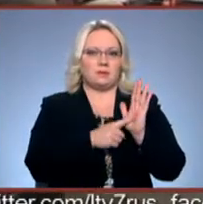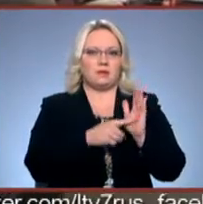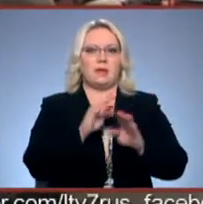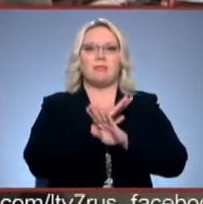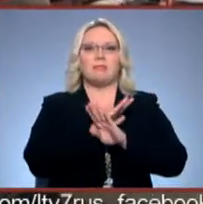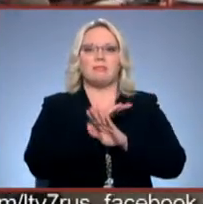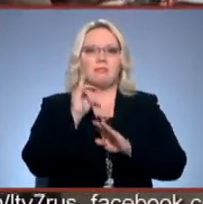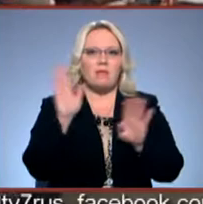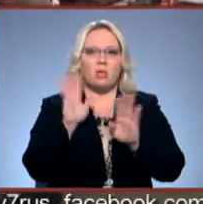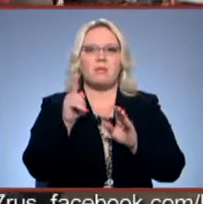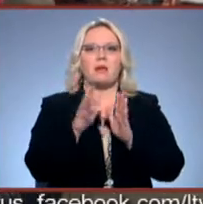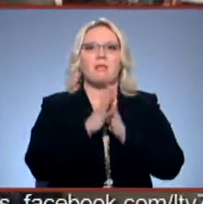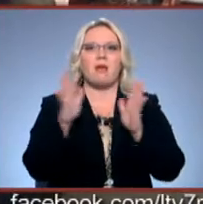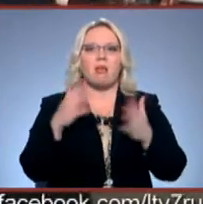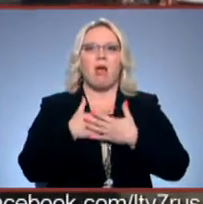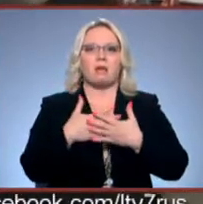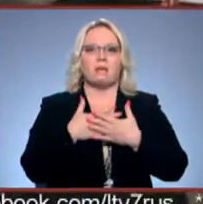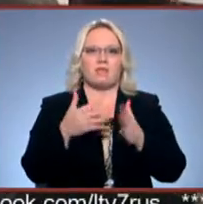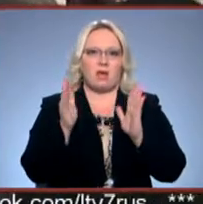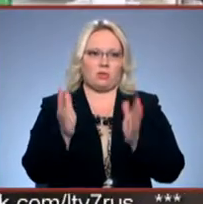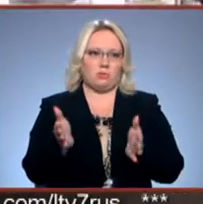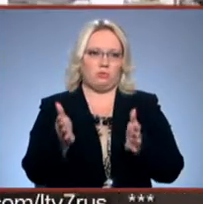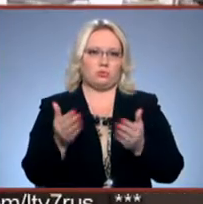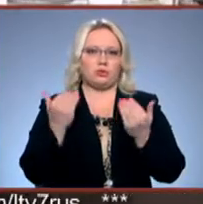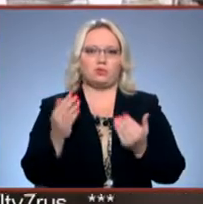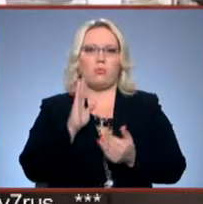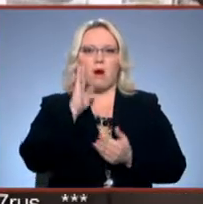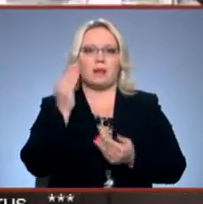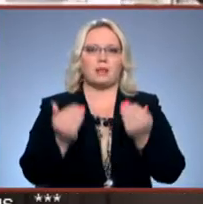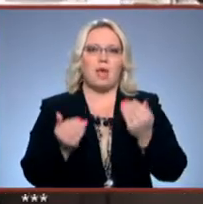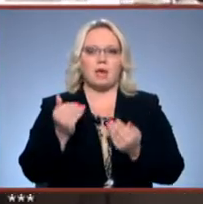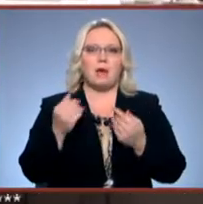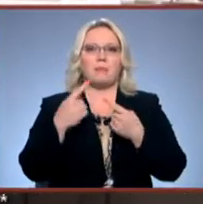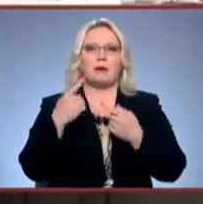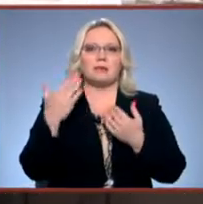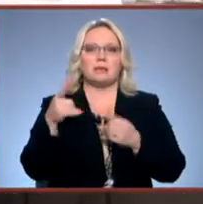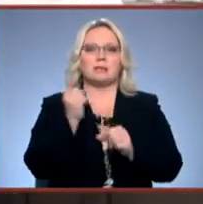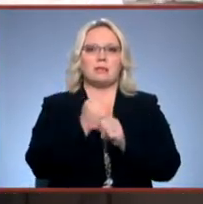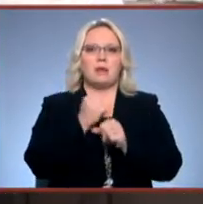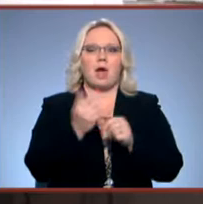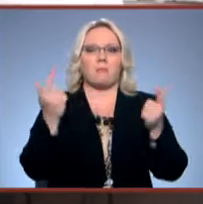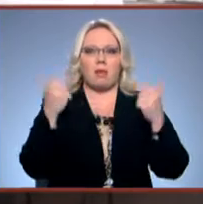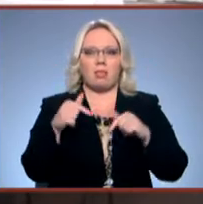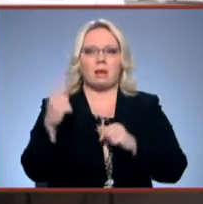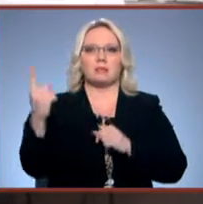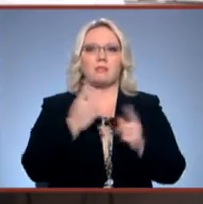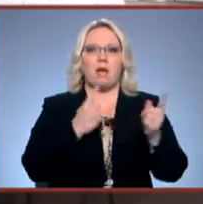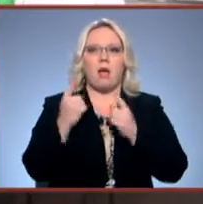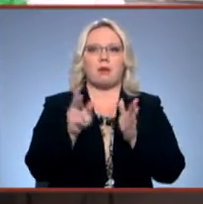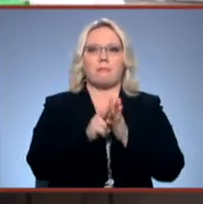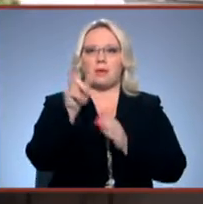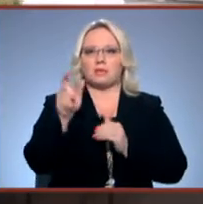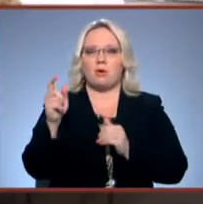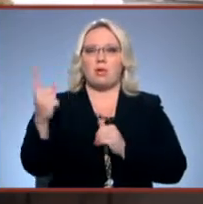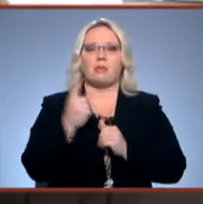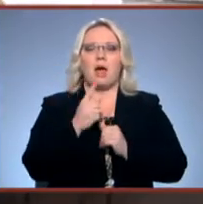nebija, nedomājām, ka tik liela aktivitāte būs. Šorīt laikam atsiem redzot, par cik tas ir darbalaiks. Pamatā nāk pensionāri, nāk